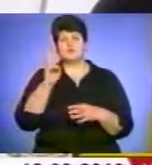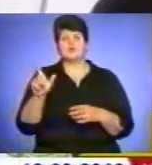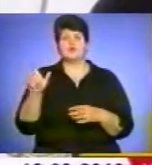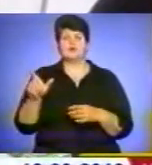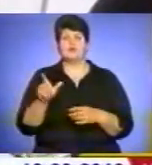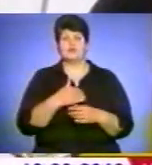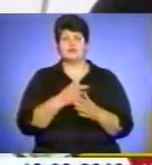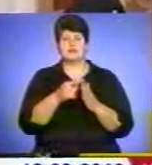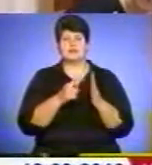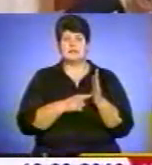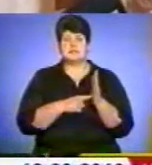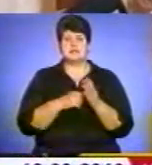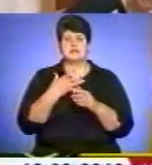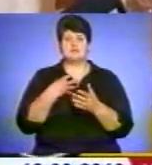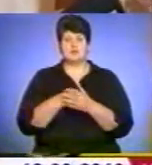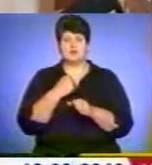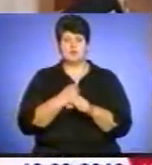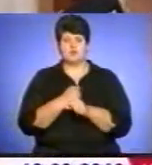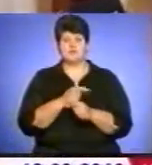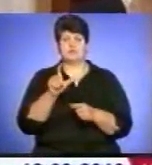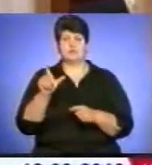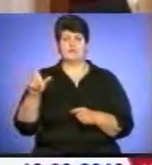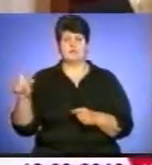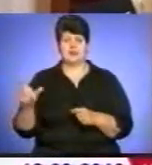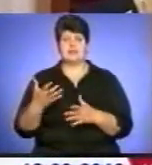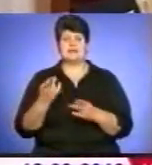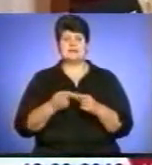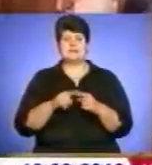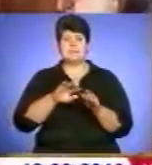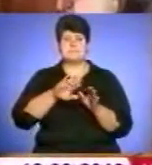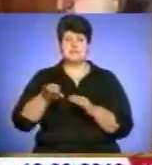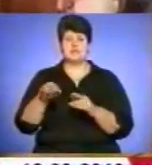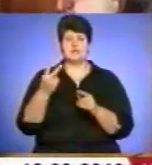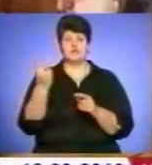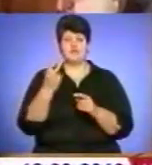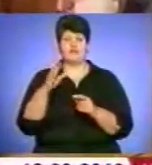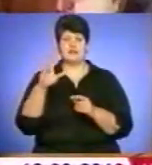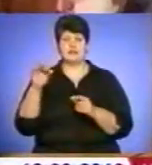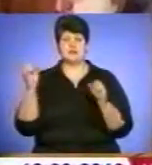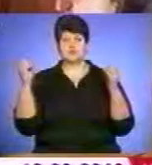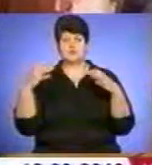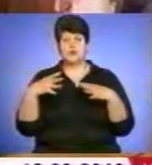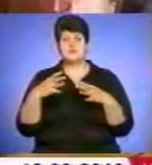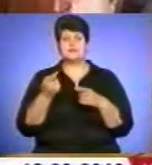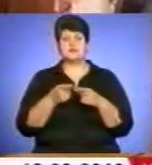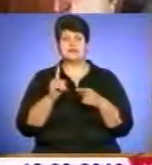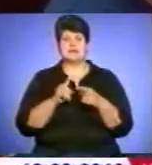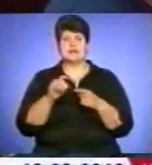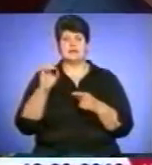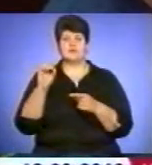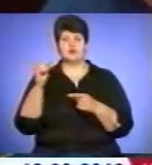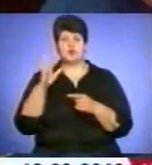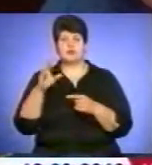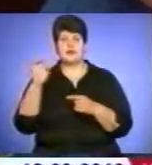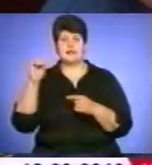громадою. Міжконфесійна модель діалогу до і після Другого Ватиканського Собору. Доповідь доктора історичних наук Елли Бестрицької